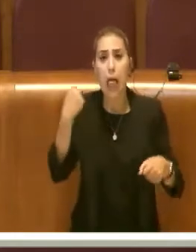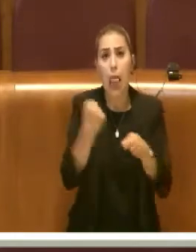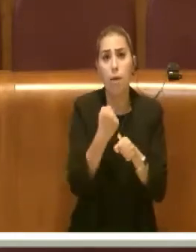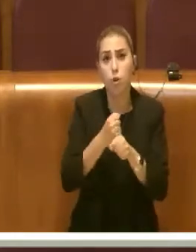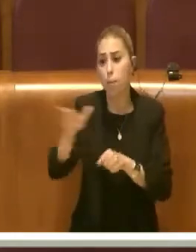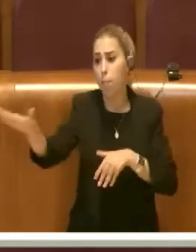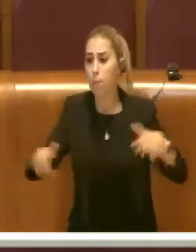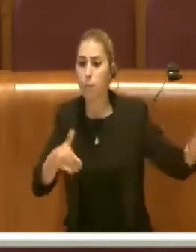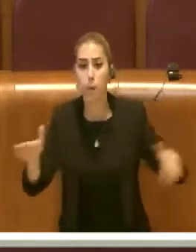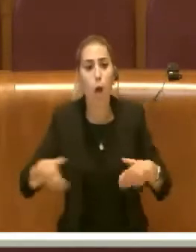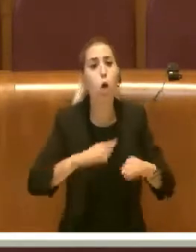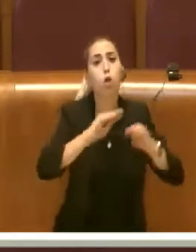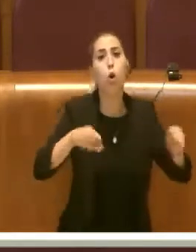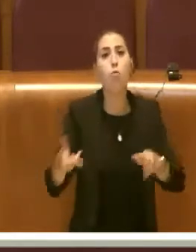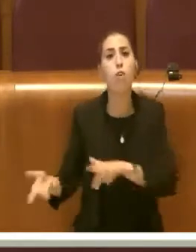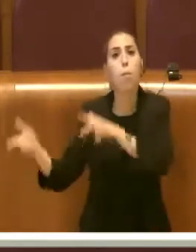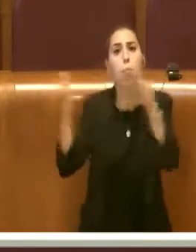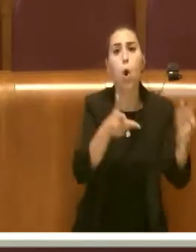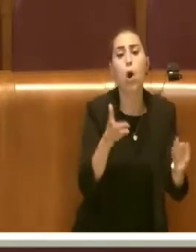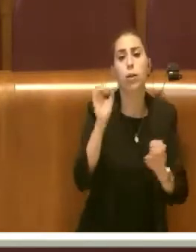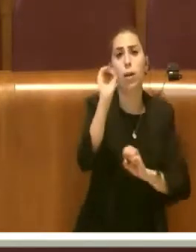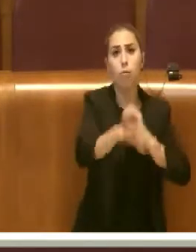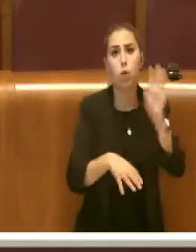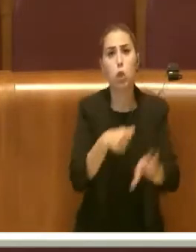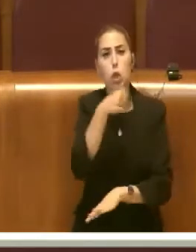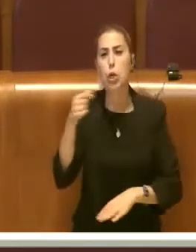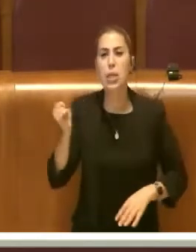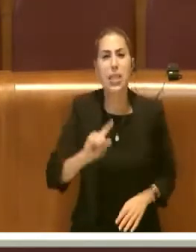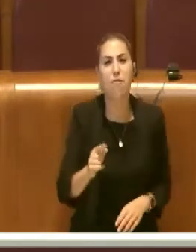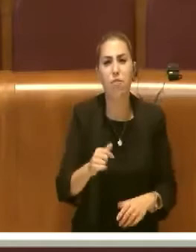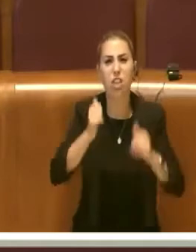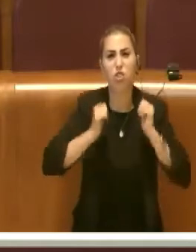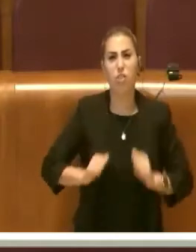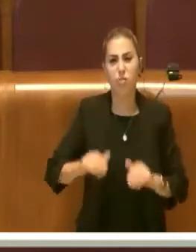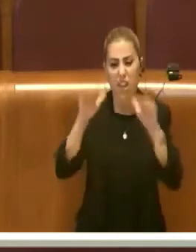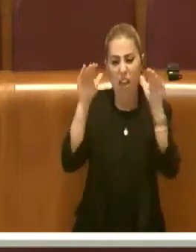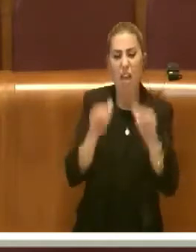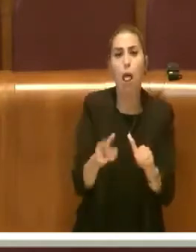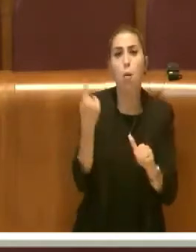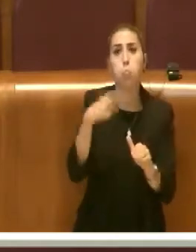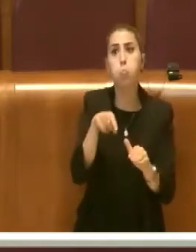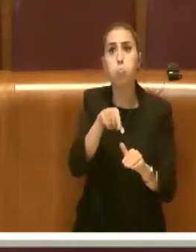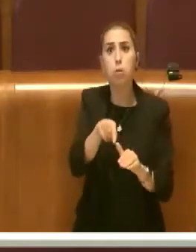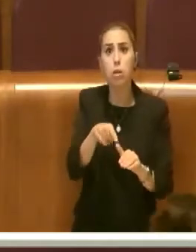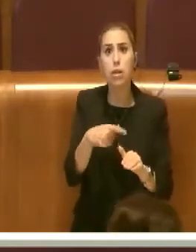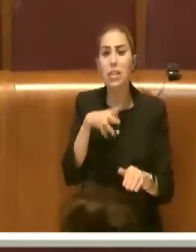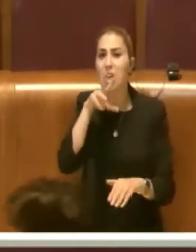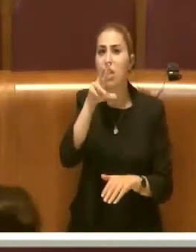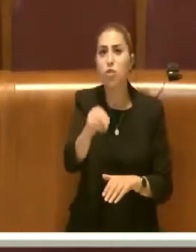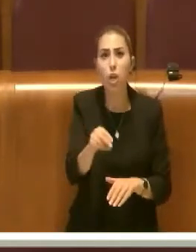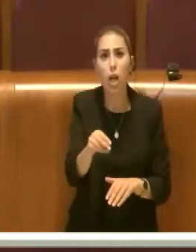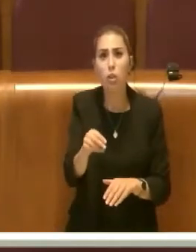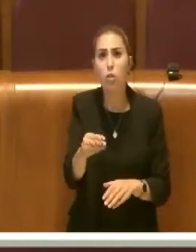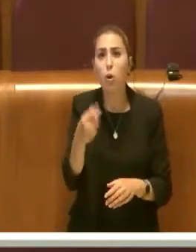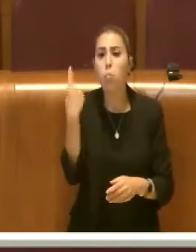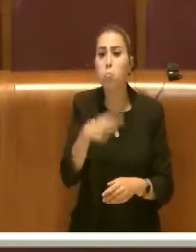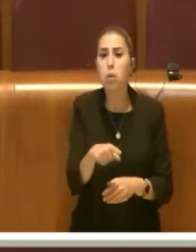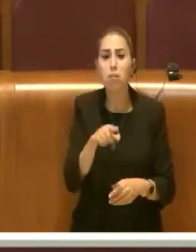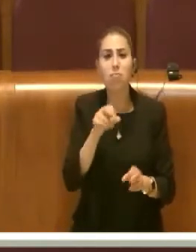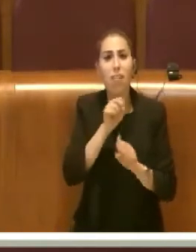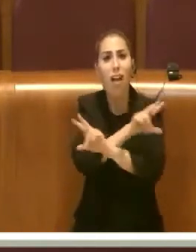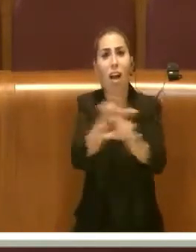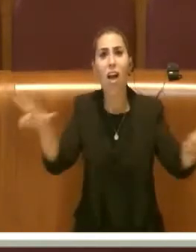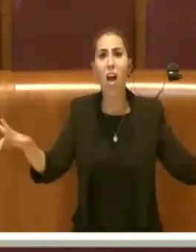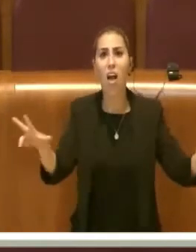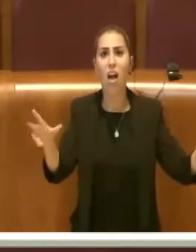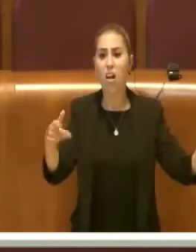problema è dove portare i rifiuti, per cui non serve la protezione civile. In questo modo si sta dicendo una cosa non corretta alla